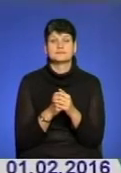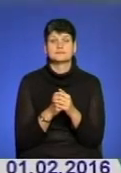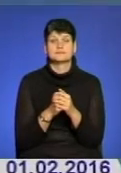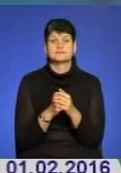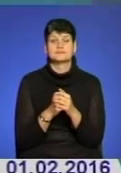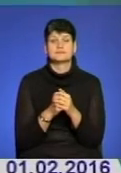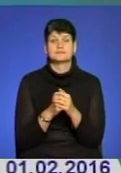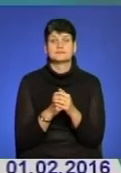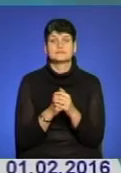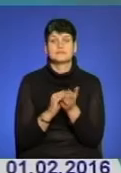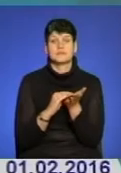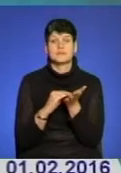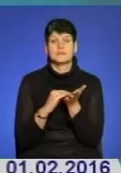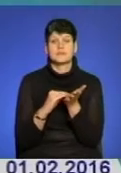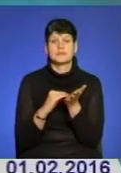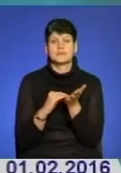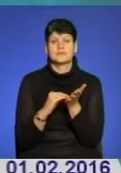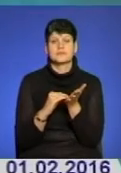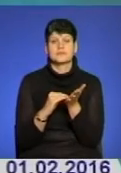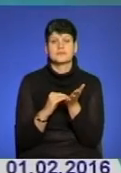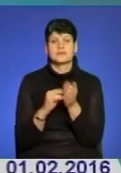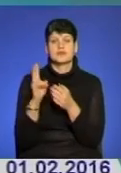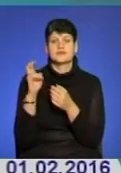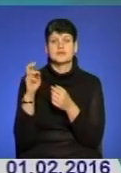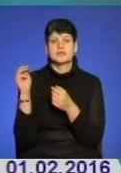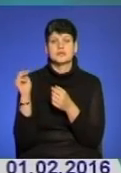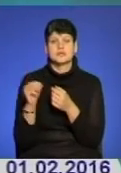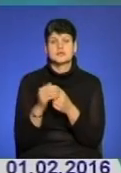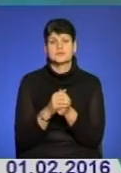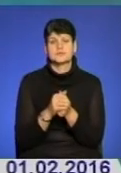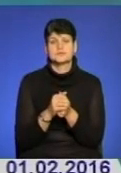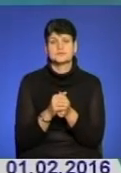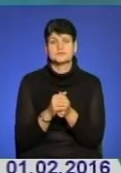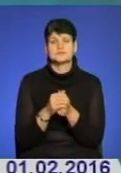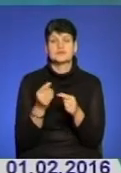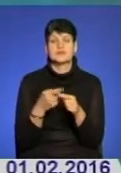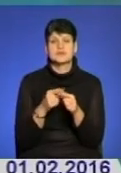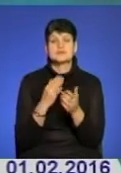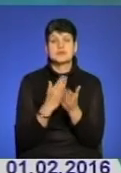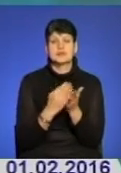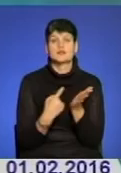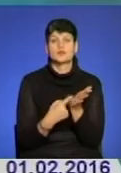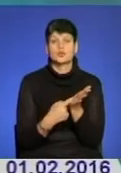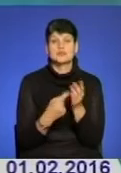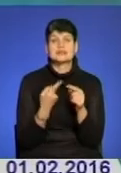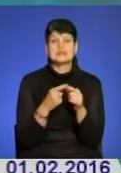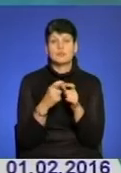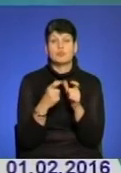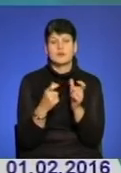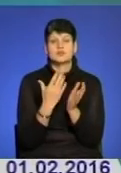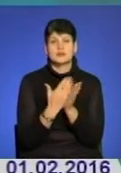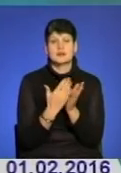Він вверху написав, перед тим дателем, написав 200 тисяч. Це є як речовий доказ, ця бумажка є в